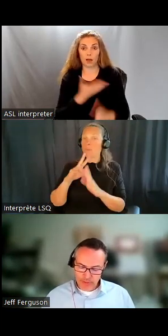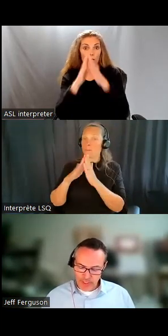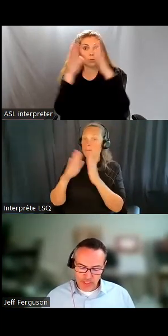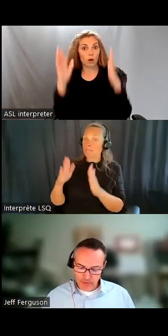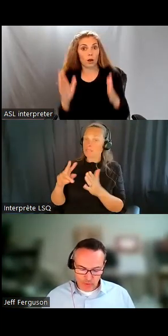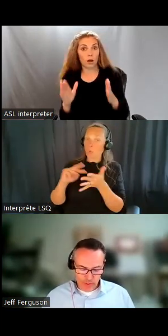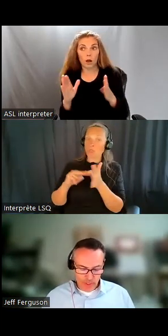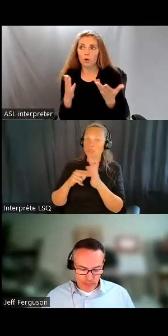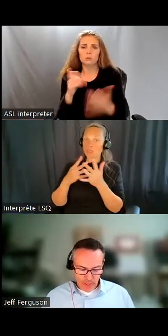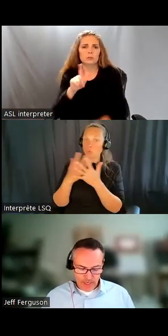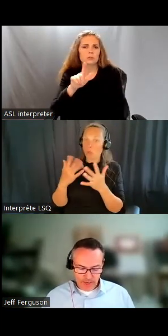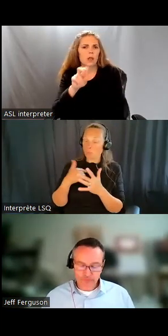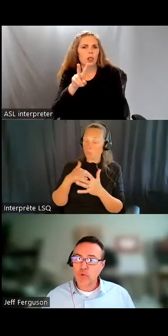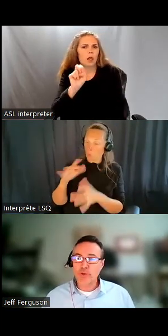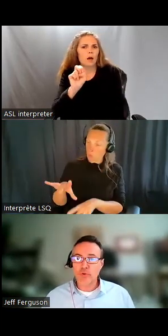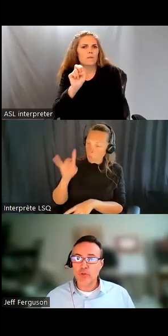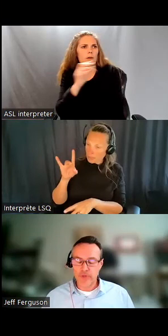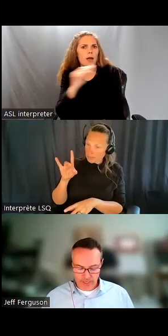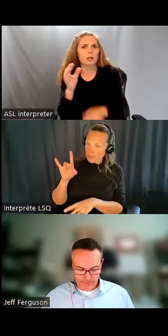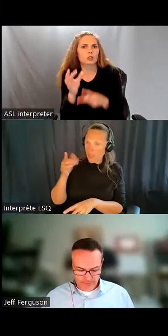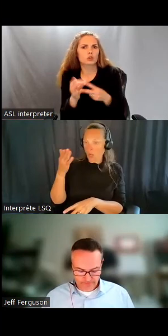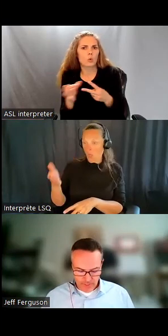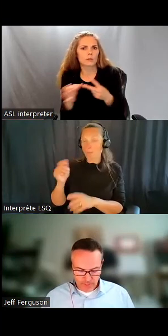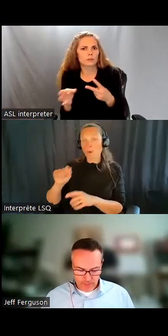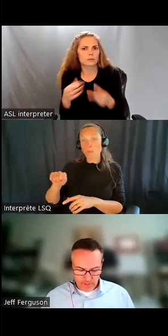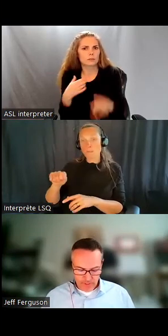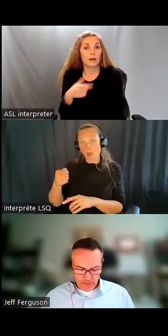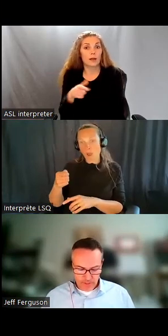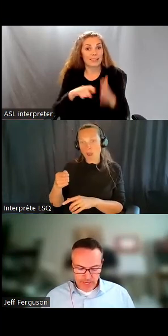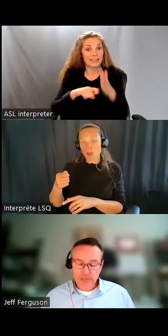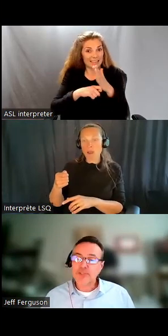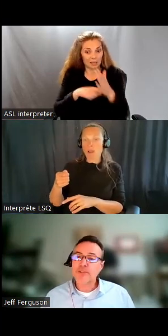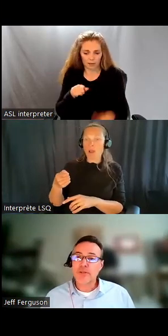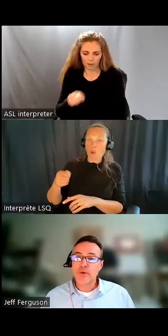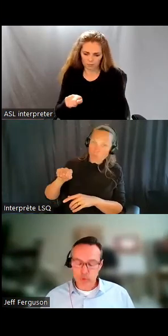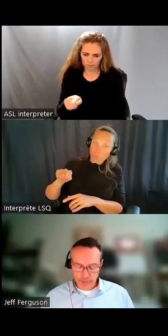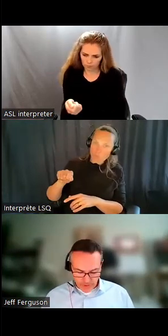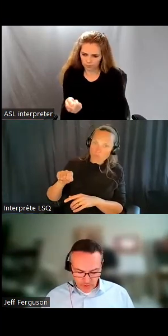et de choix, un endroit où on peut mettre la clé sur la porte et avoir un contrôle complet sur sa vie.